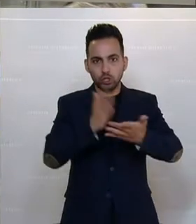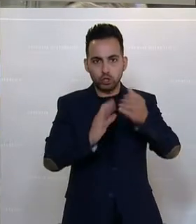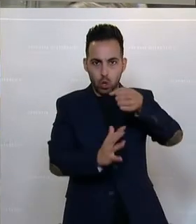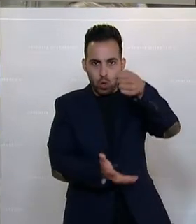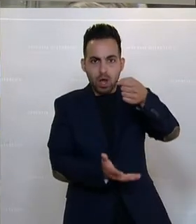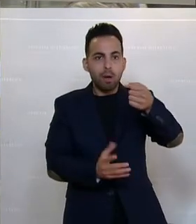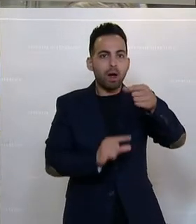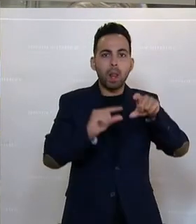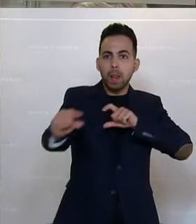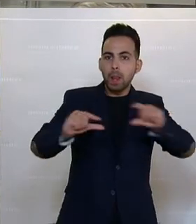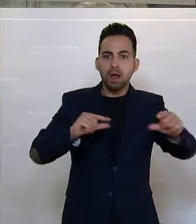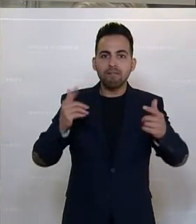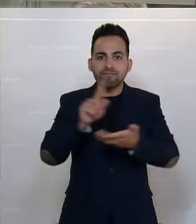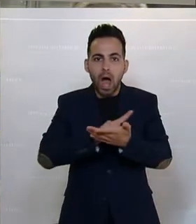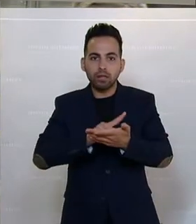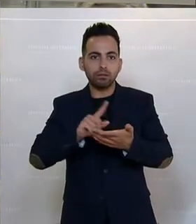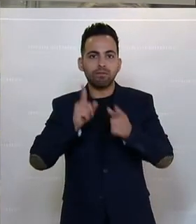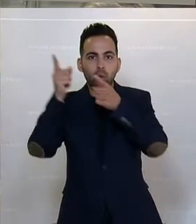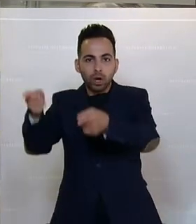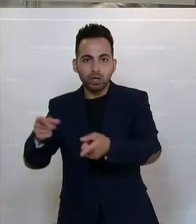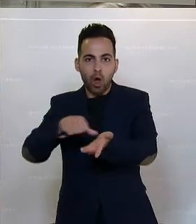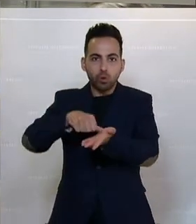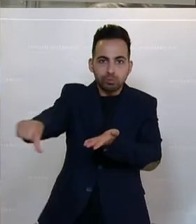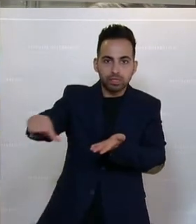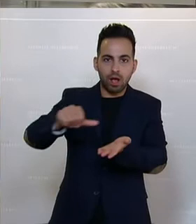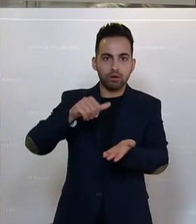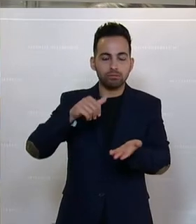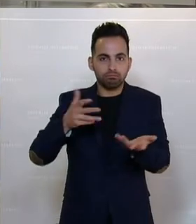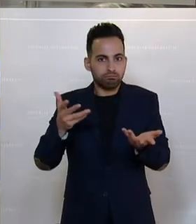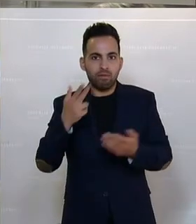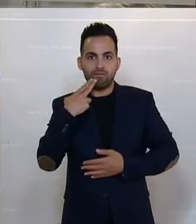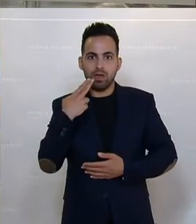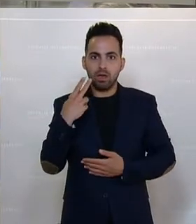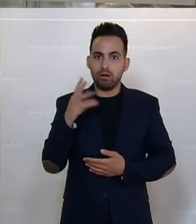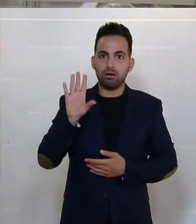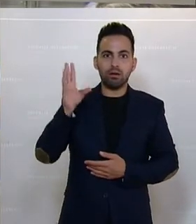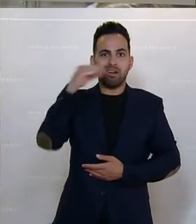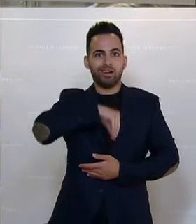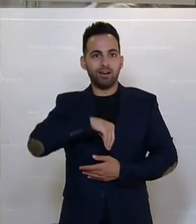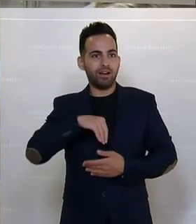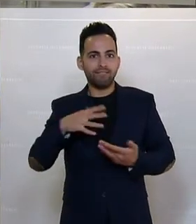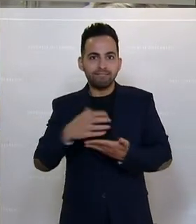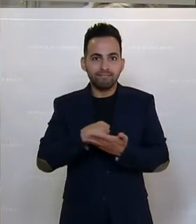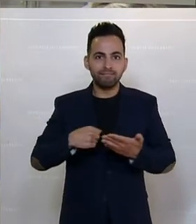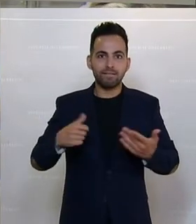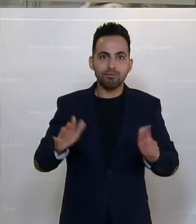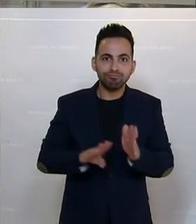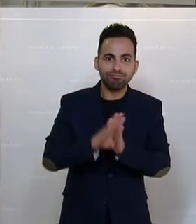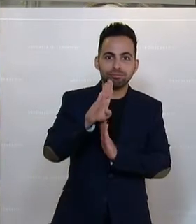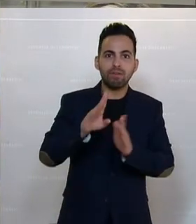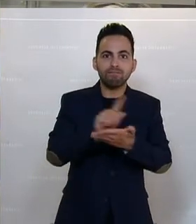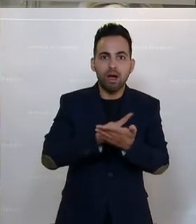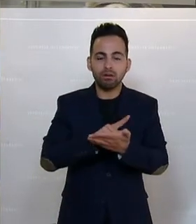wann sie wohin auch ausbezahlt werden und wer wann davon auch profitieren kann. Sie wissen, der Rückstau